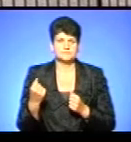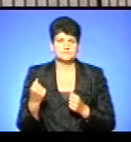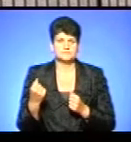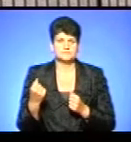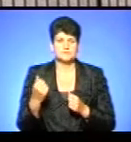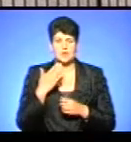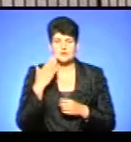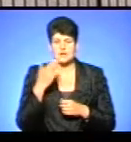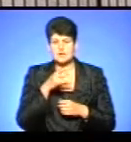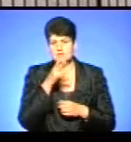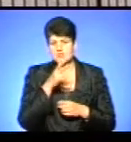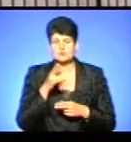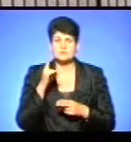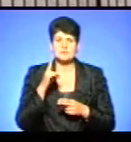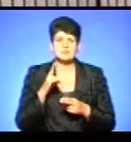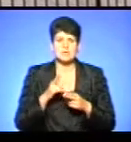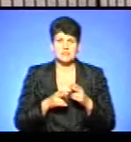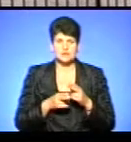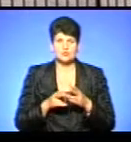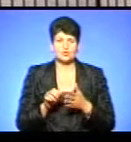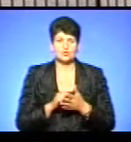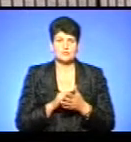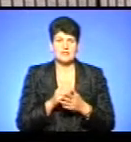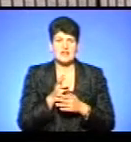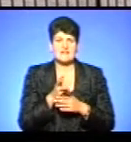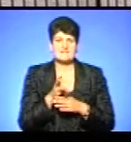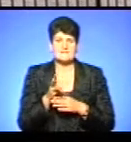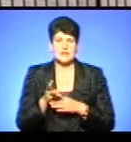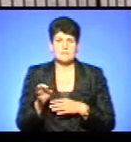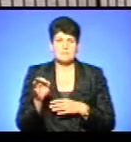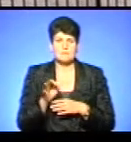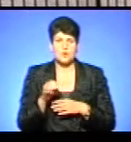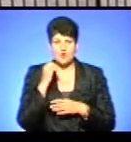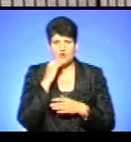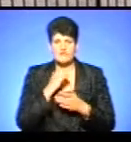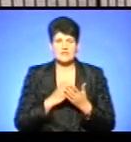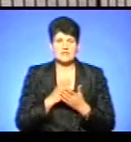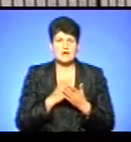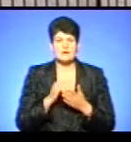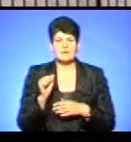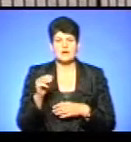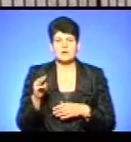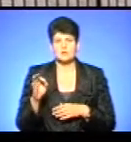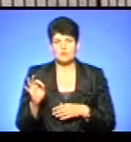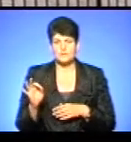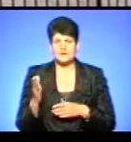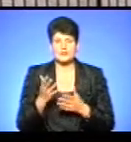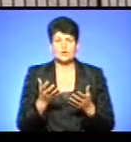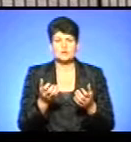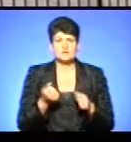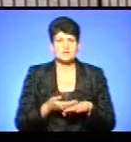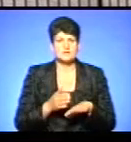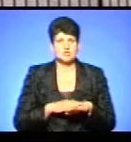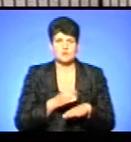Останнім часом ми закінчуємо документальний фільм про ветеранів АТО, які отримали тяжкі